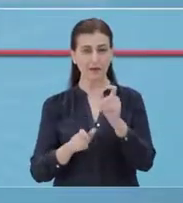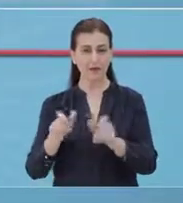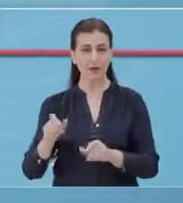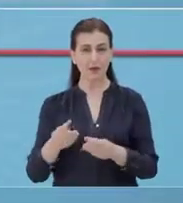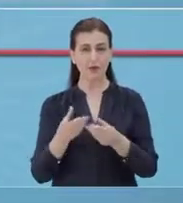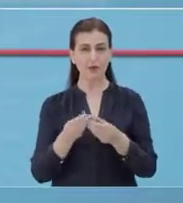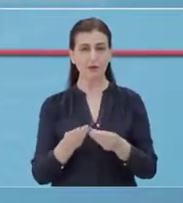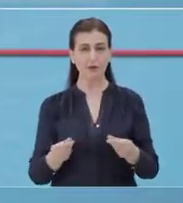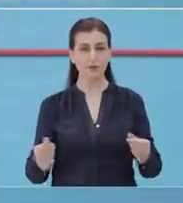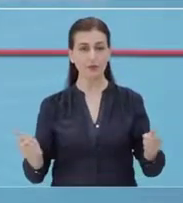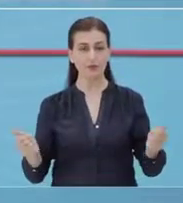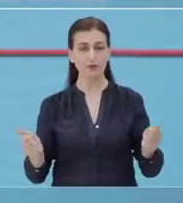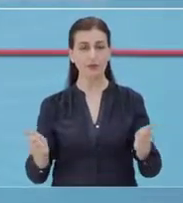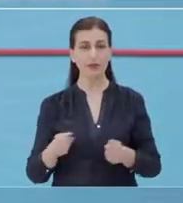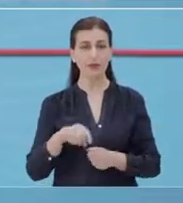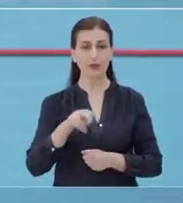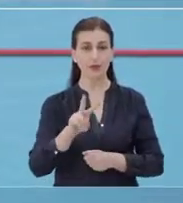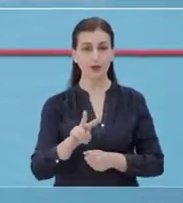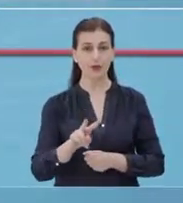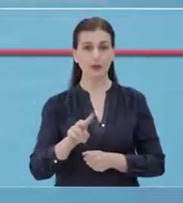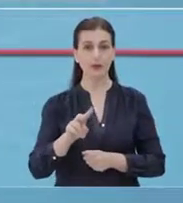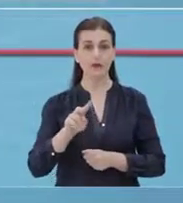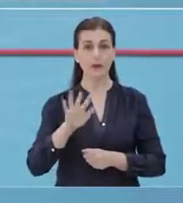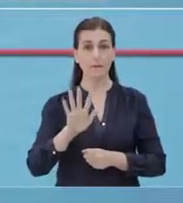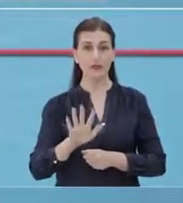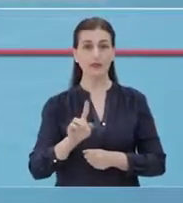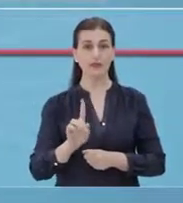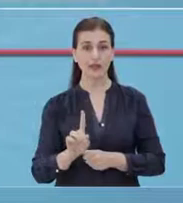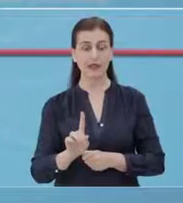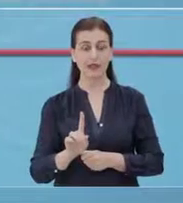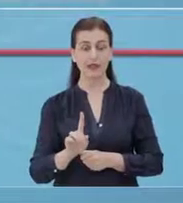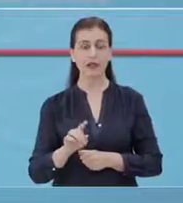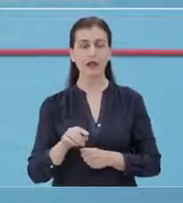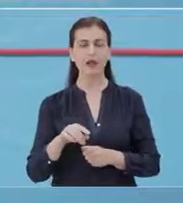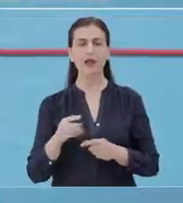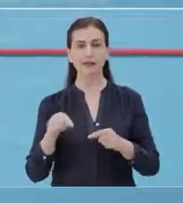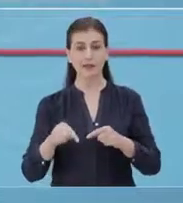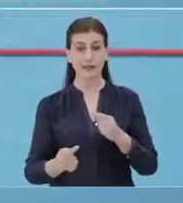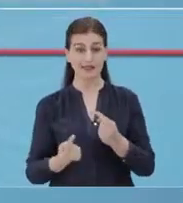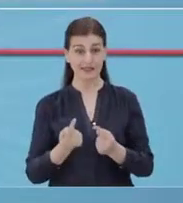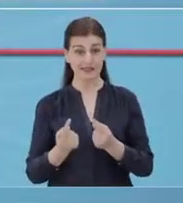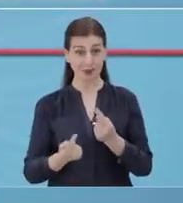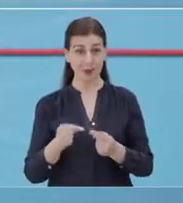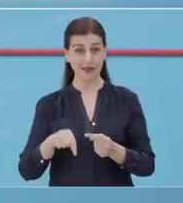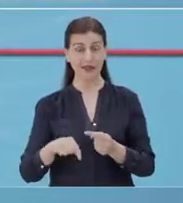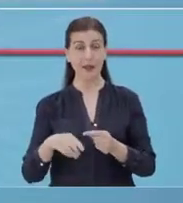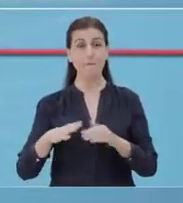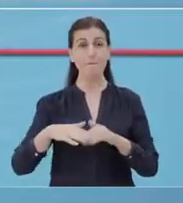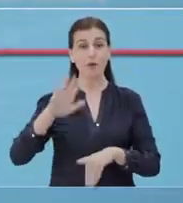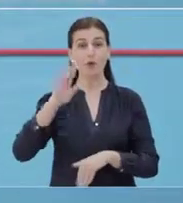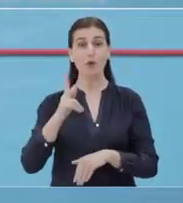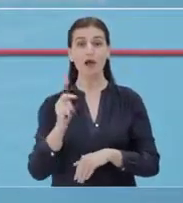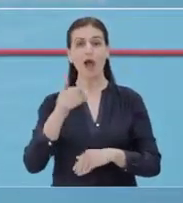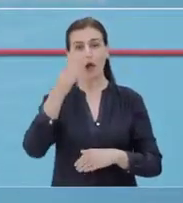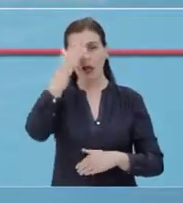shëruarve nga sumundja COVID-19 në 251, duke kaluar në këtë mënyrë,